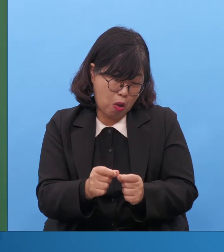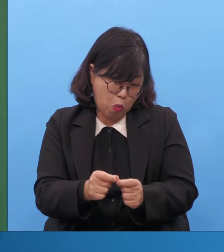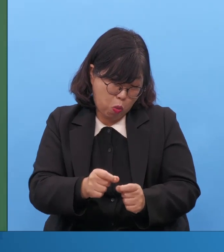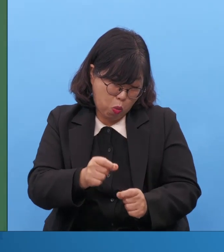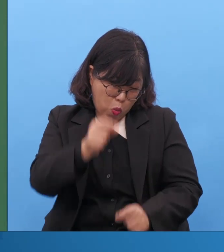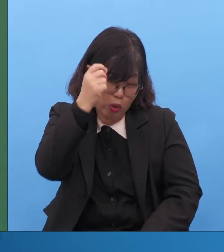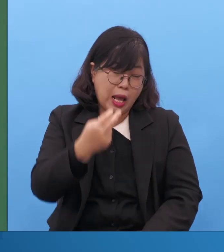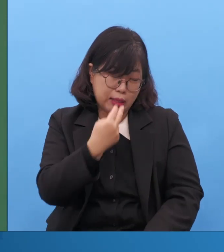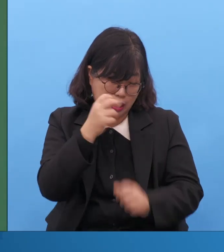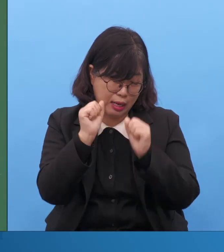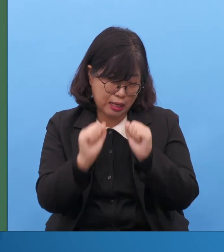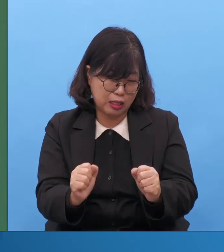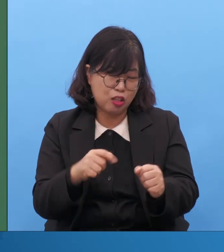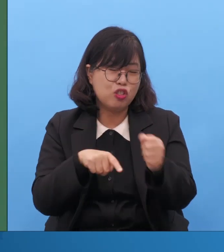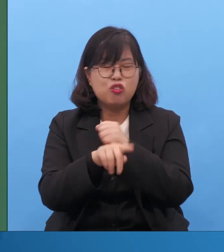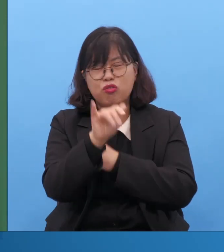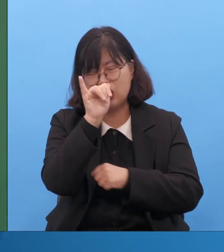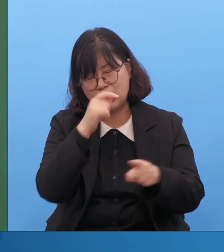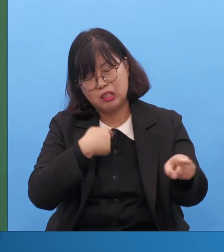그러나 내가 좀 안타까워요